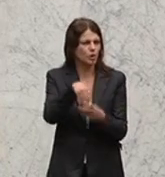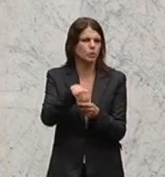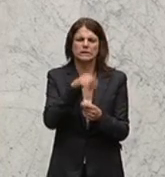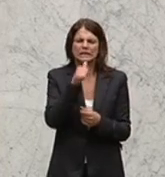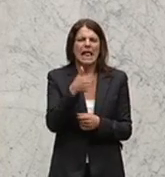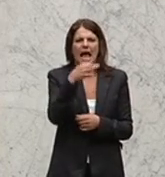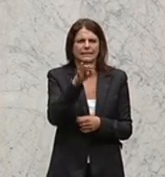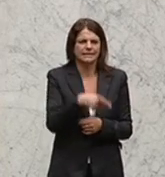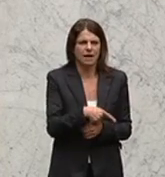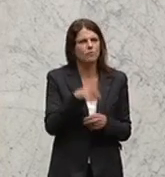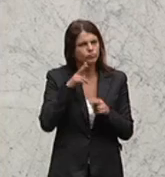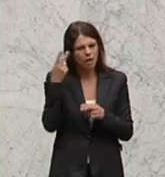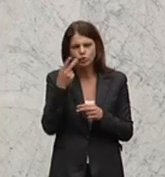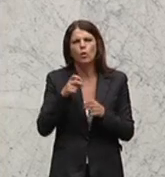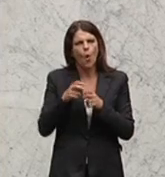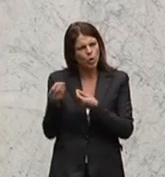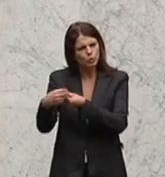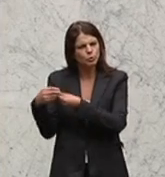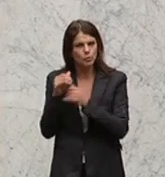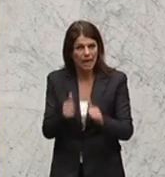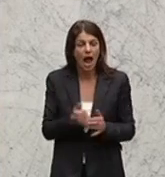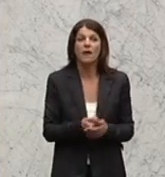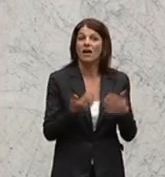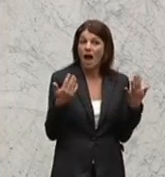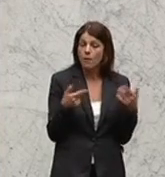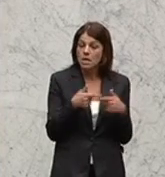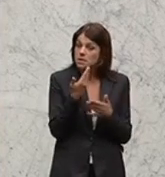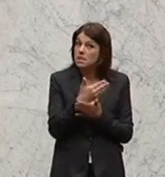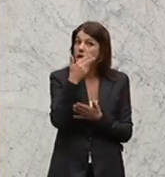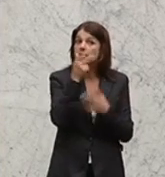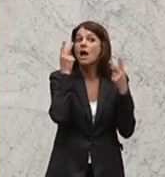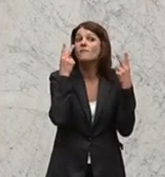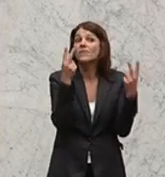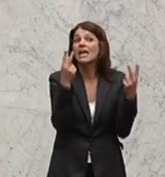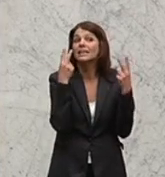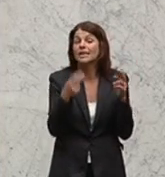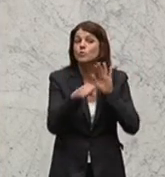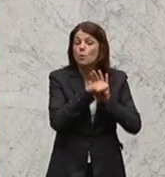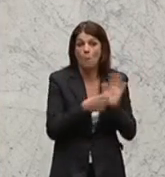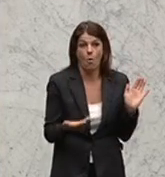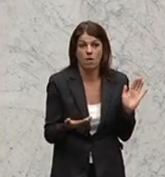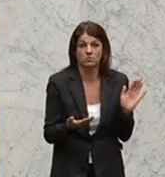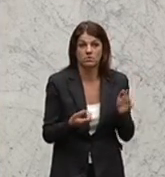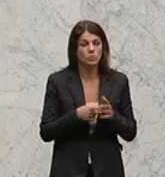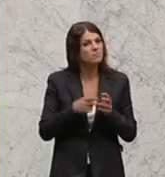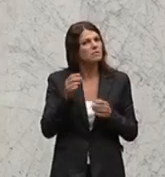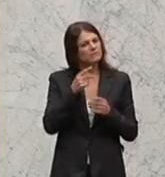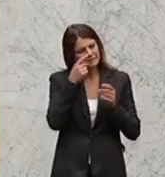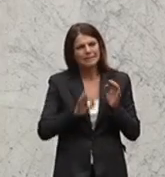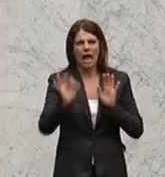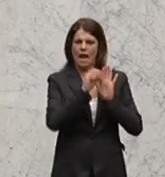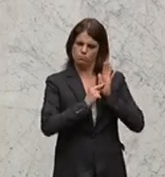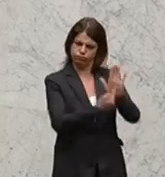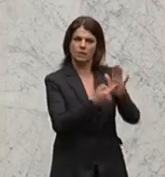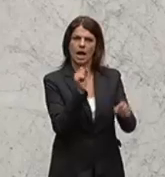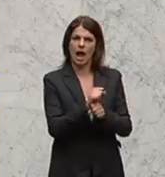nicht alles selbstverständlich, es ist ein Teilaspekt, aber ein ganz, ganz wichtiges Symbol und sichtbares Zeichen,